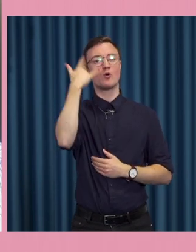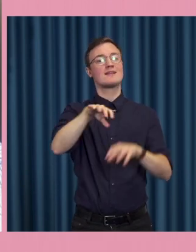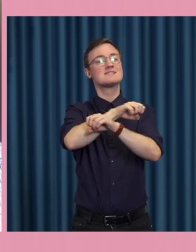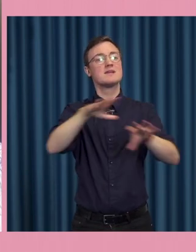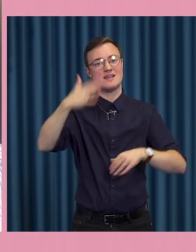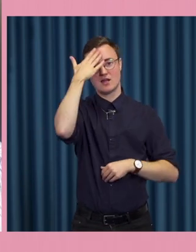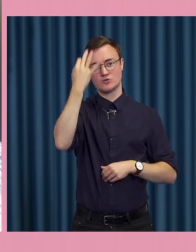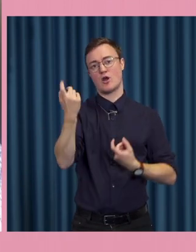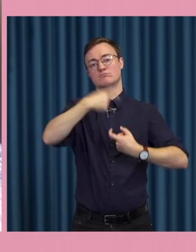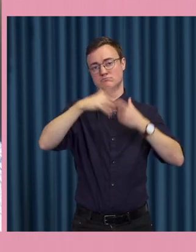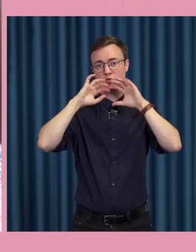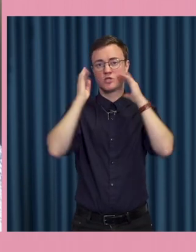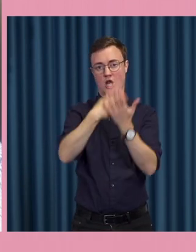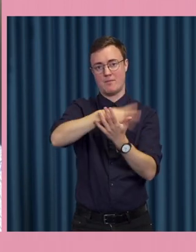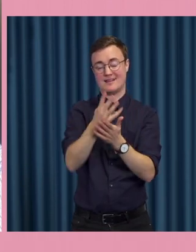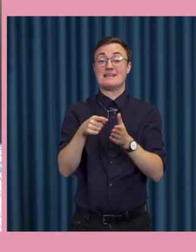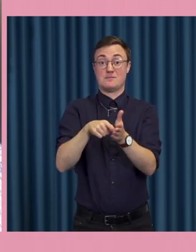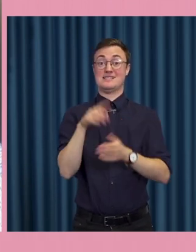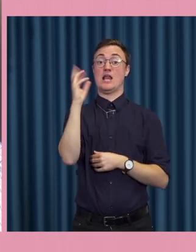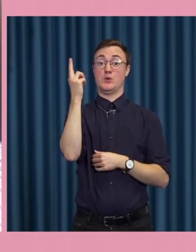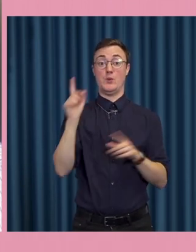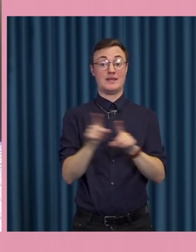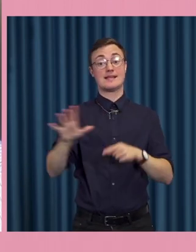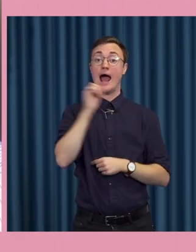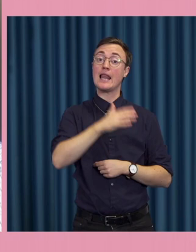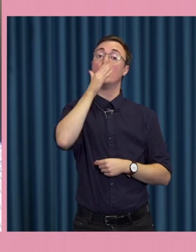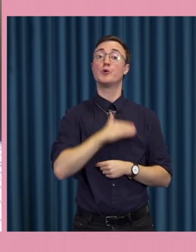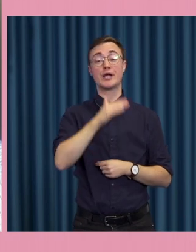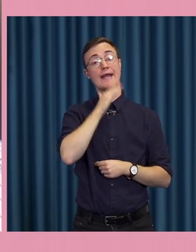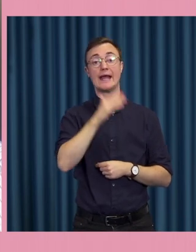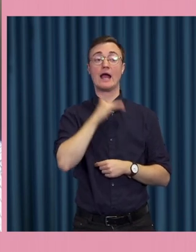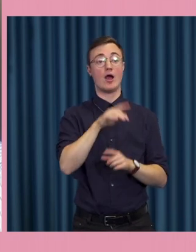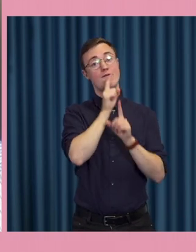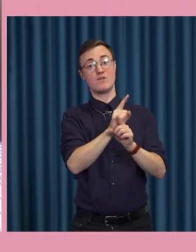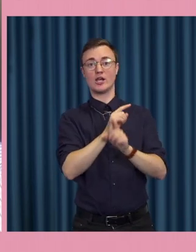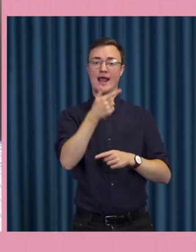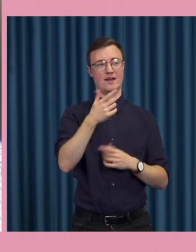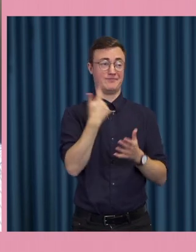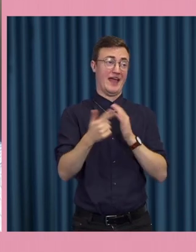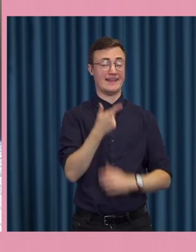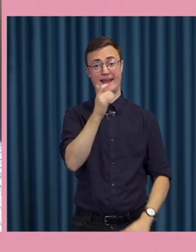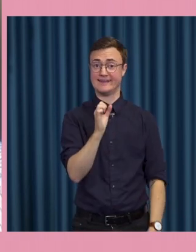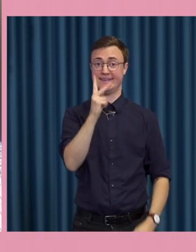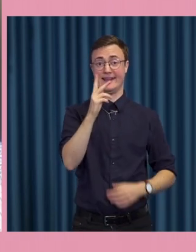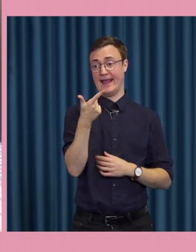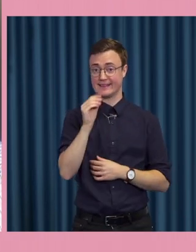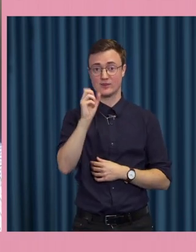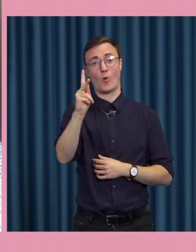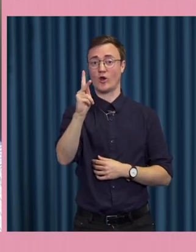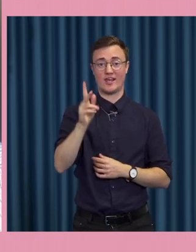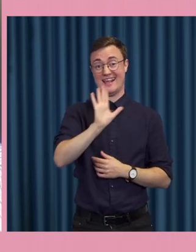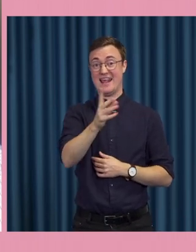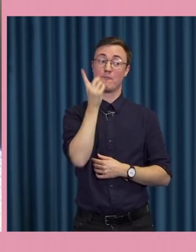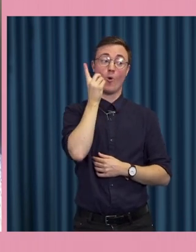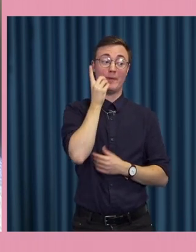sociala medierna särskilt dessa dagar när nästan alla yngre sitter och följer det här TikTok i på sina